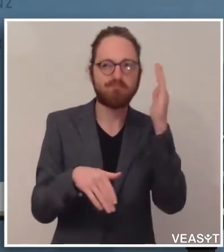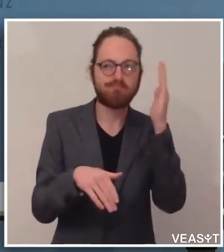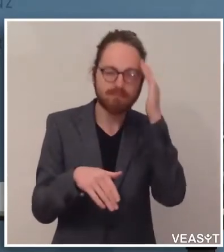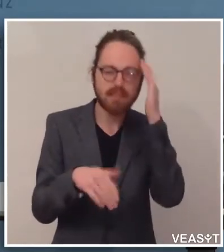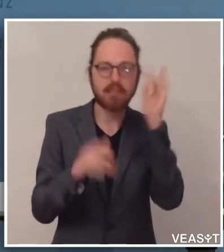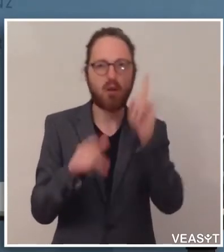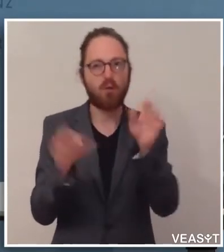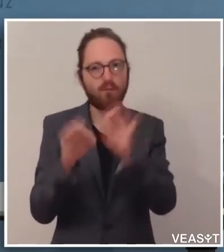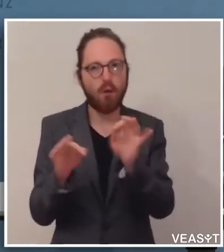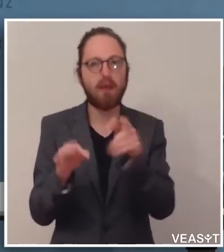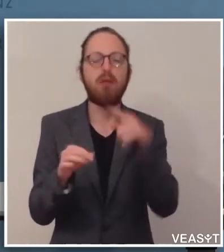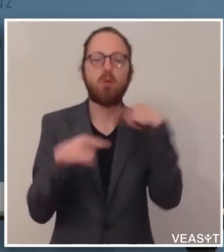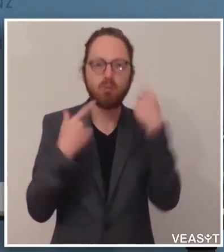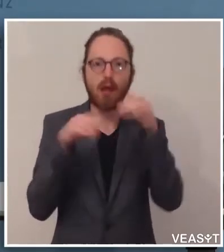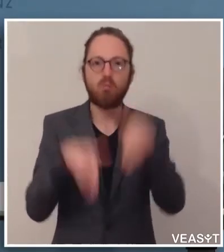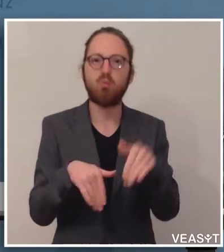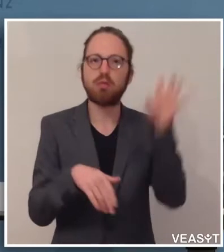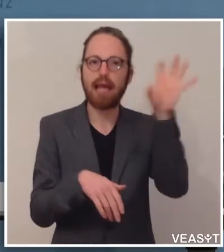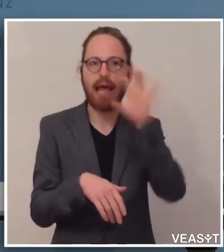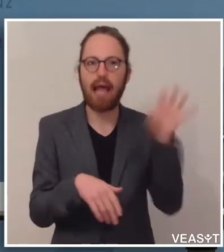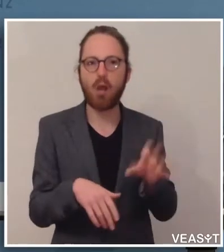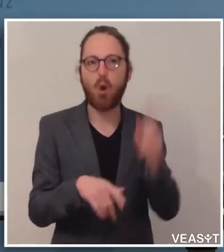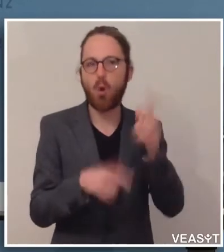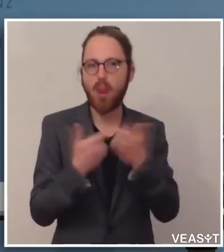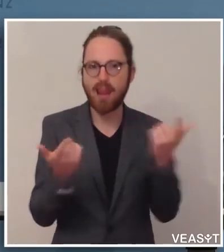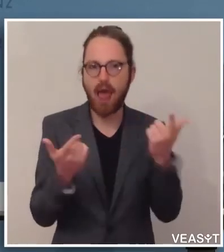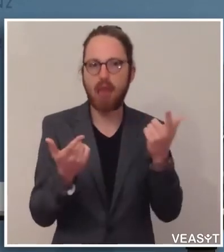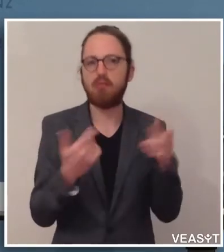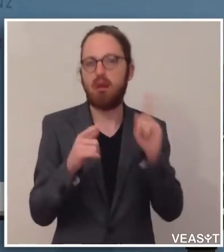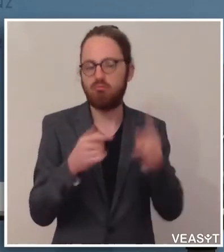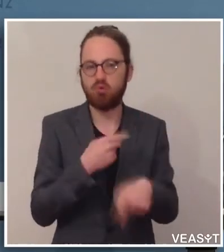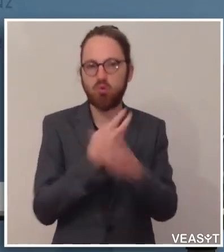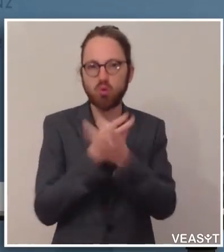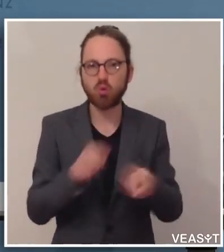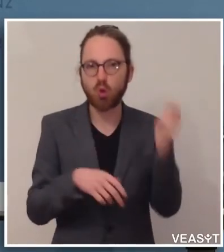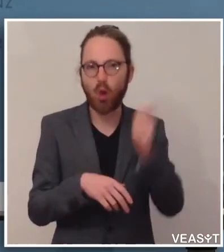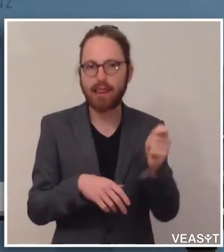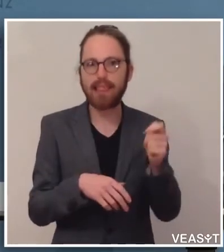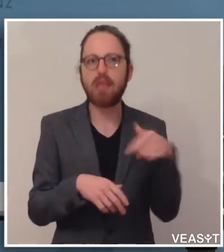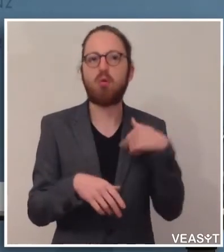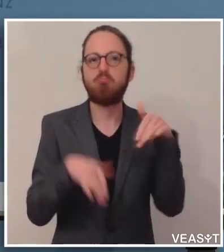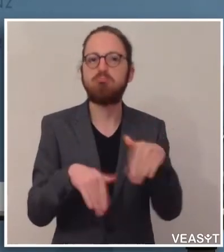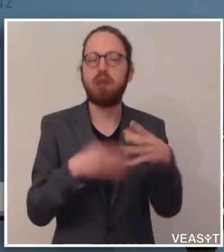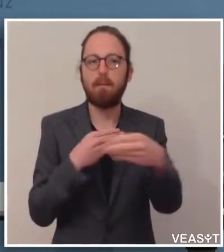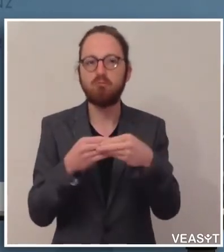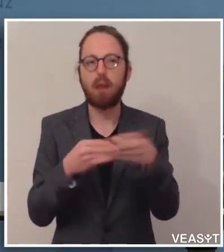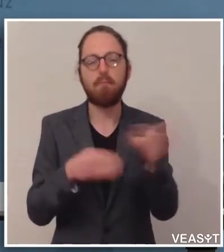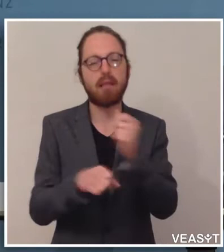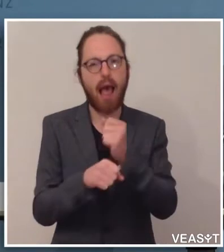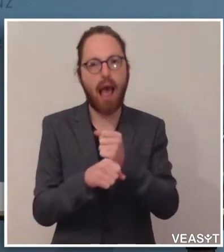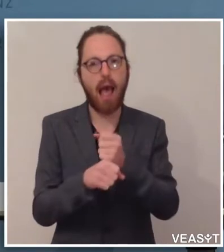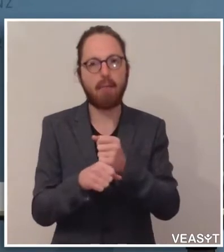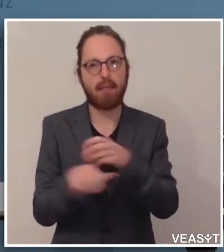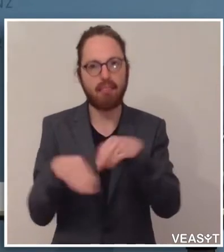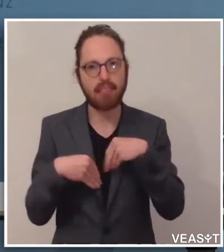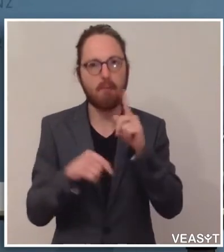und in unserem Fall die Länder, also Südtirol und Trentino sein, die dann mit den Arbeitnehmer- und Arbeitgebervertretern gemeinsam